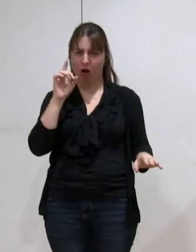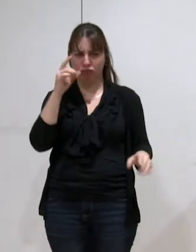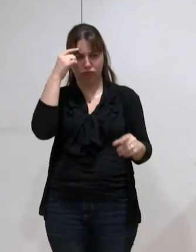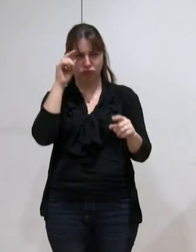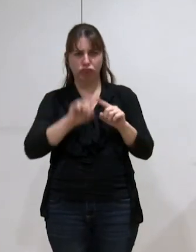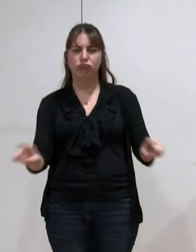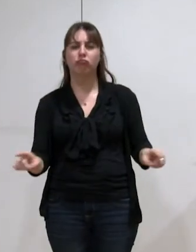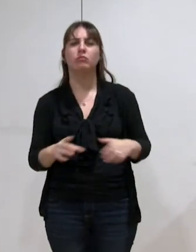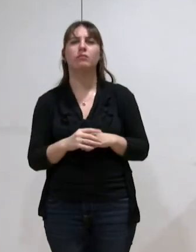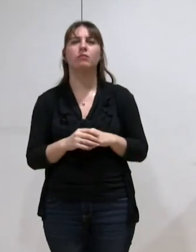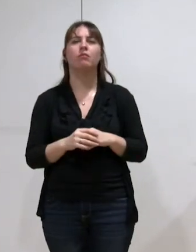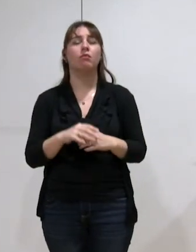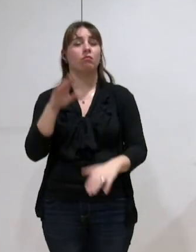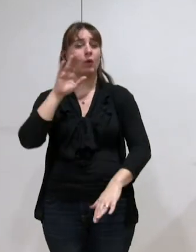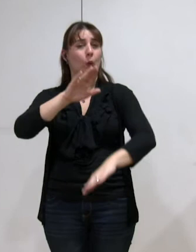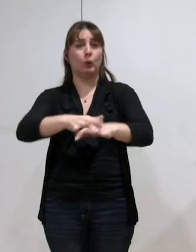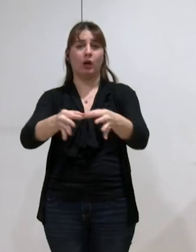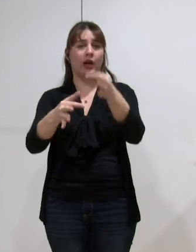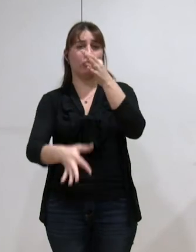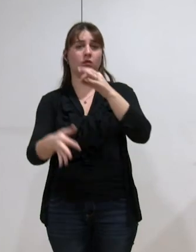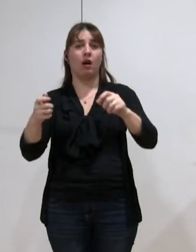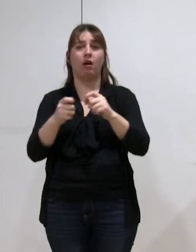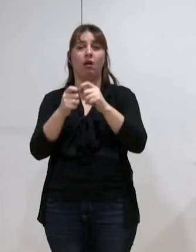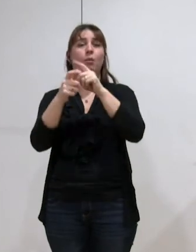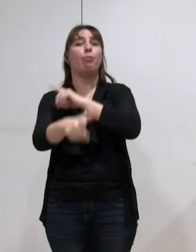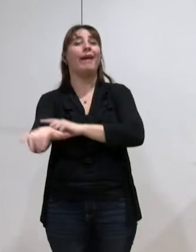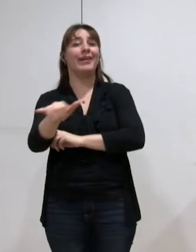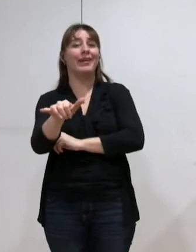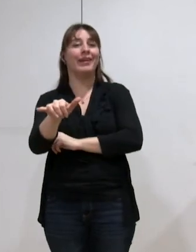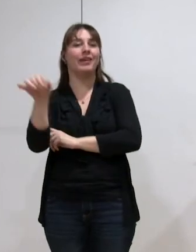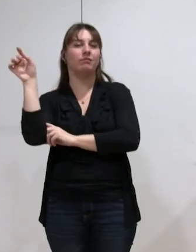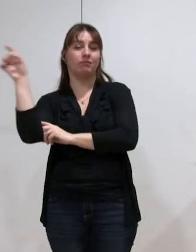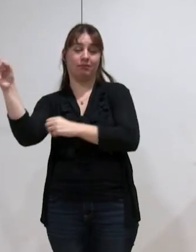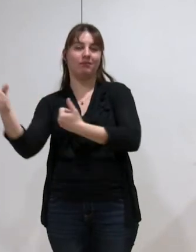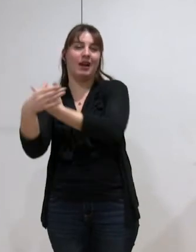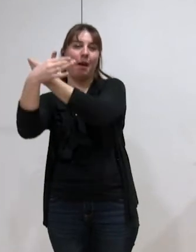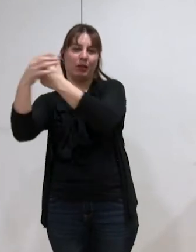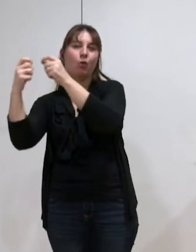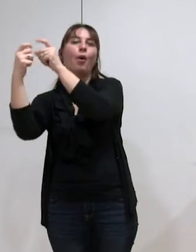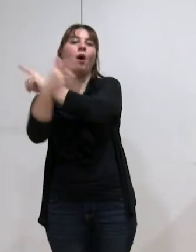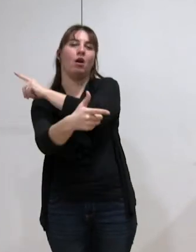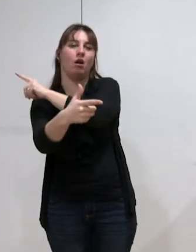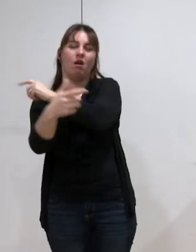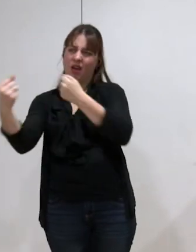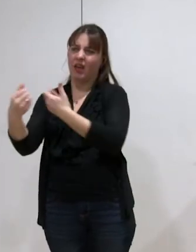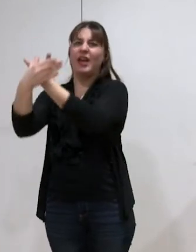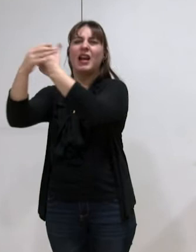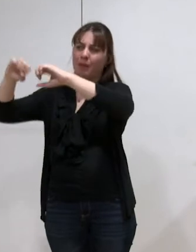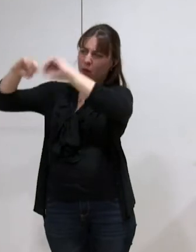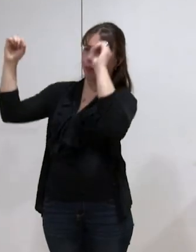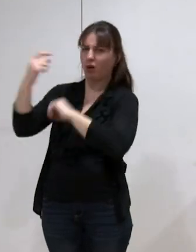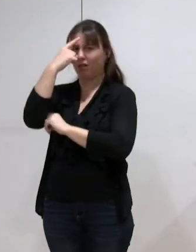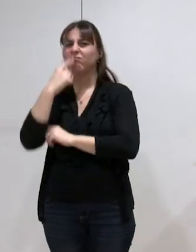c'est qu'à l'arrivée, qui va payer ? Qui va payer ? La métropole. Évidemment. Et la métropole, c'est qui ? La